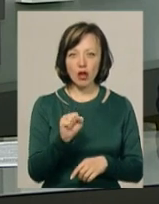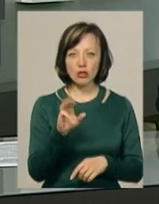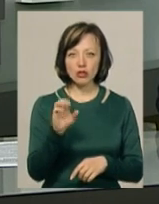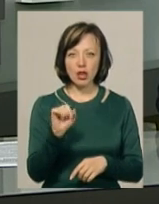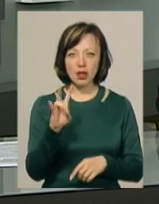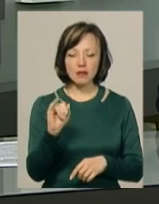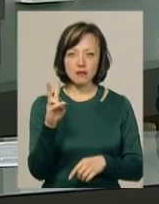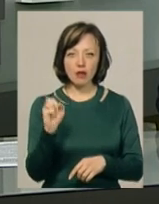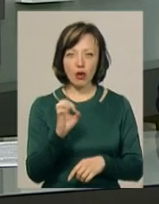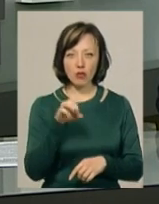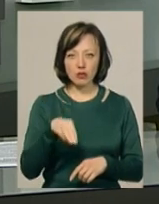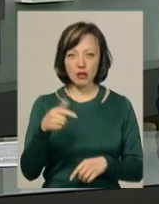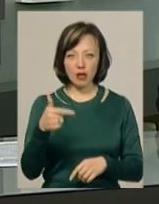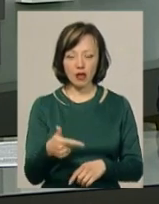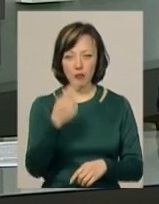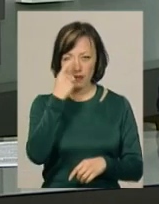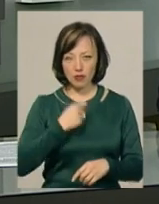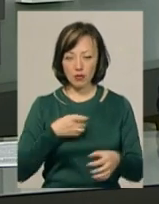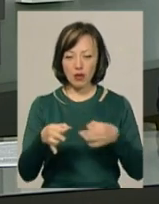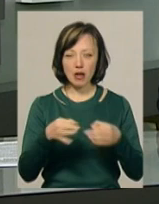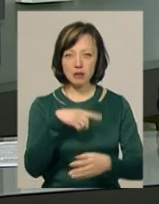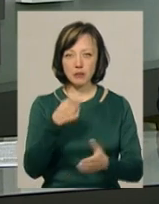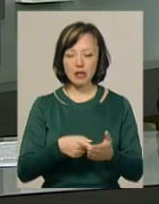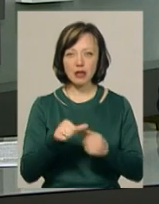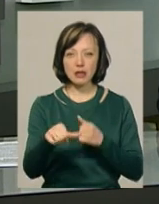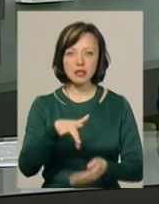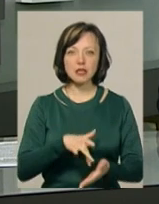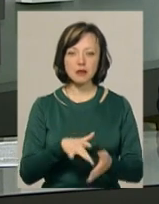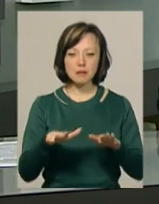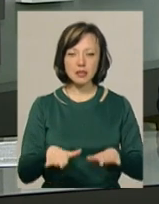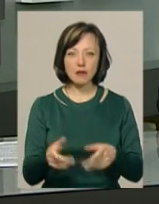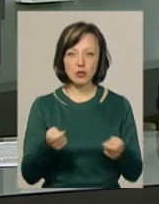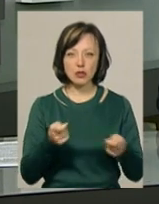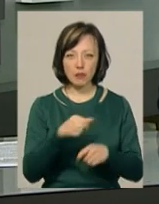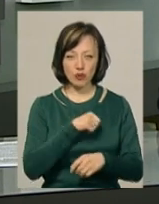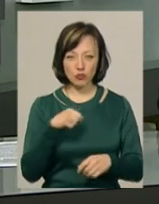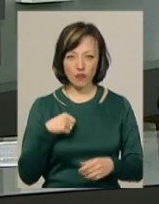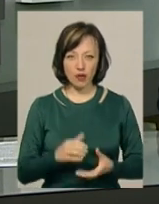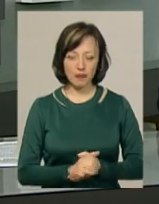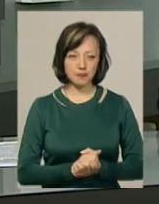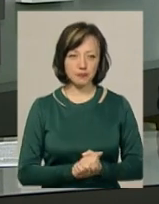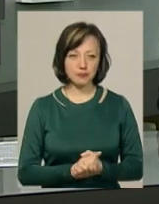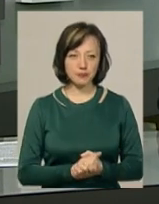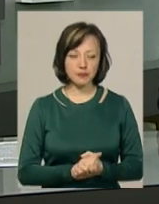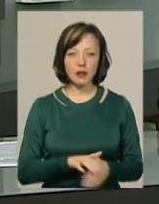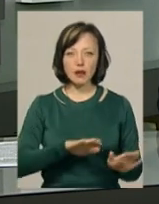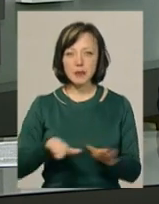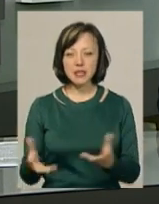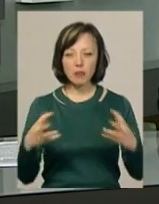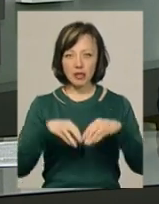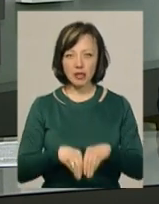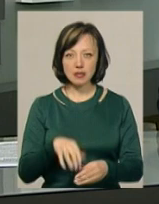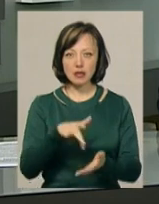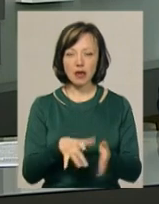Про це нам повідомили радник з питань децентралізації Хмельницького центру розвитку місцевого самоврядування Вікторія Любенчук. Після об'єднання